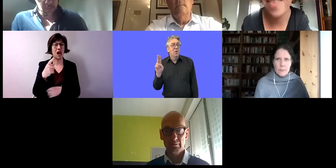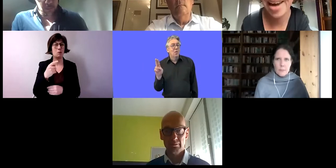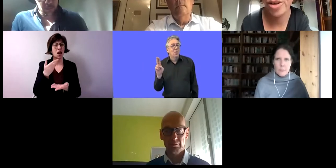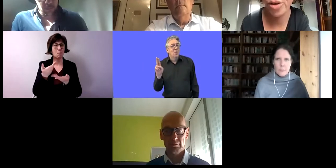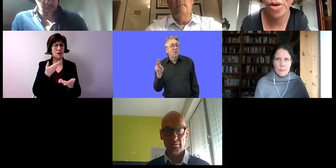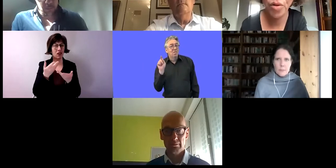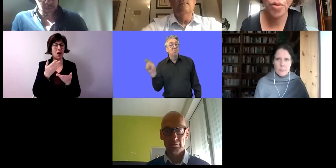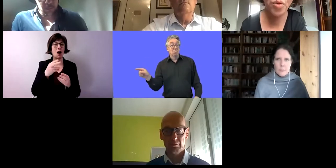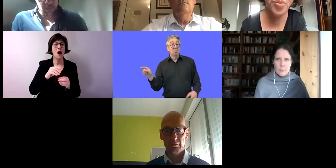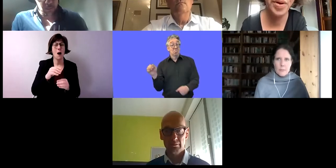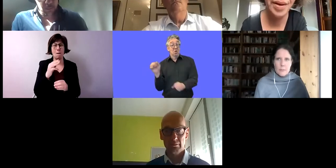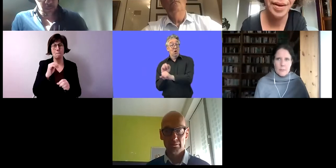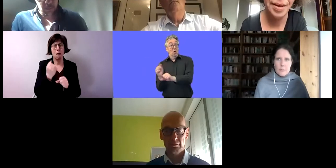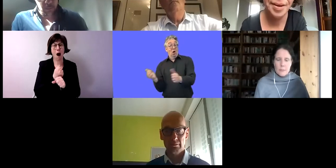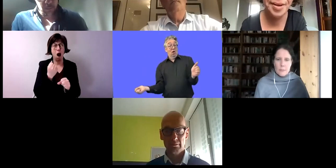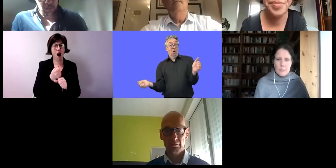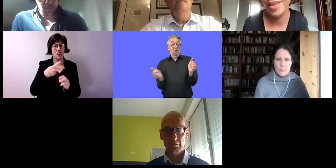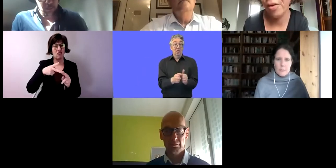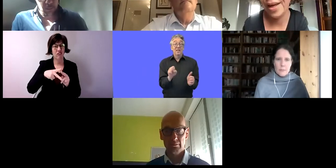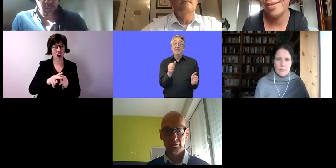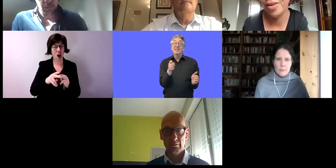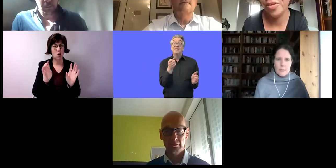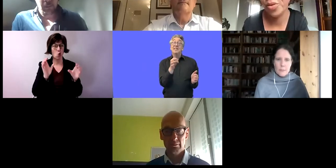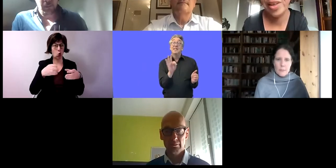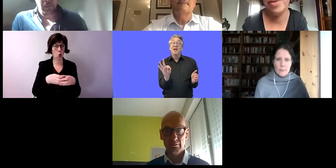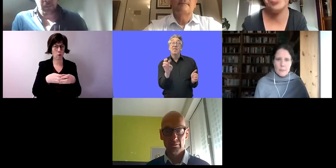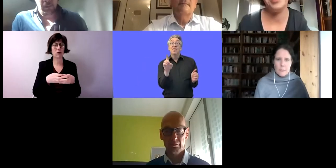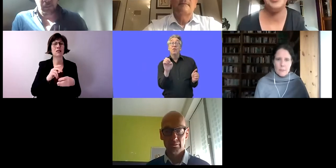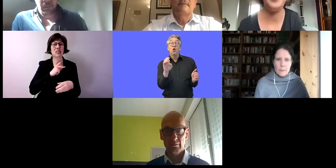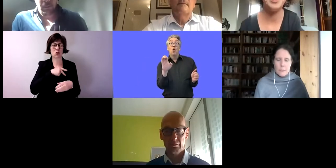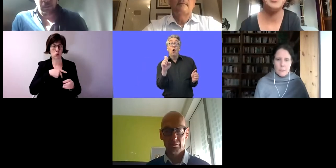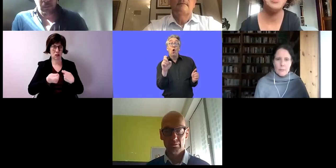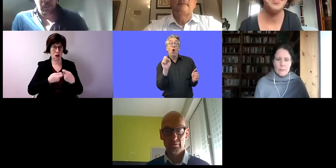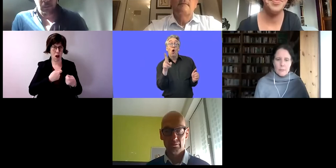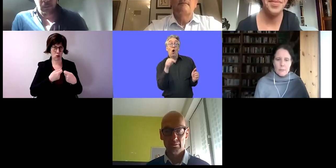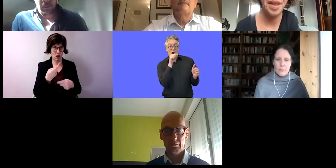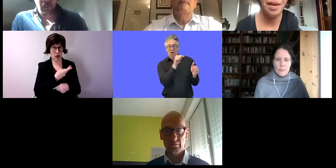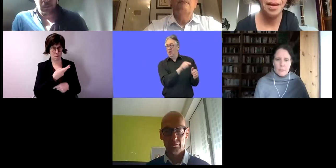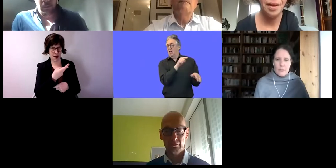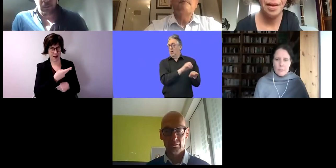Mardwerk Group, das auch ein Sozialunternehmen ist.